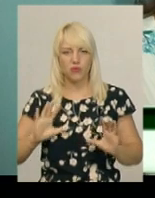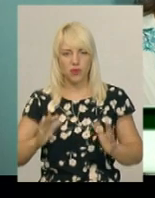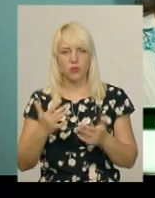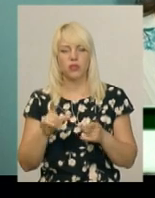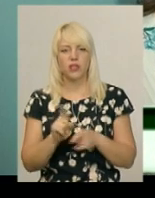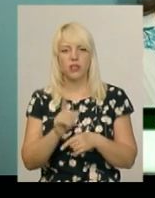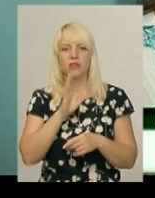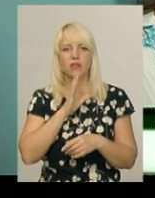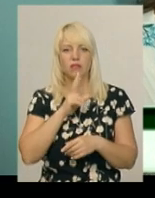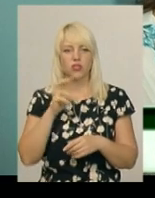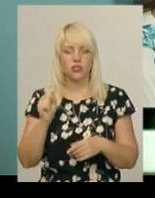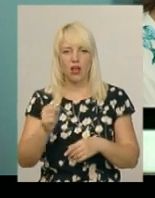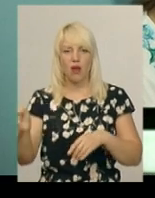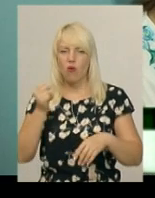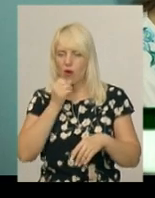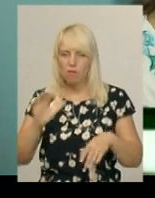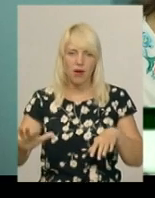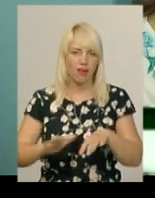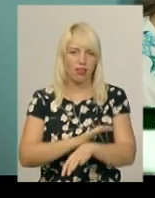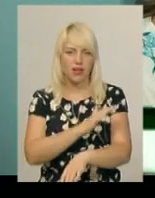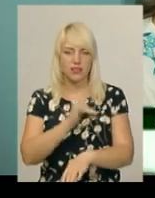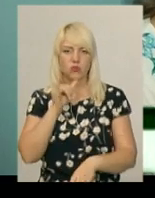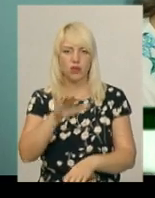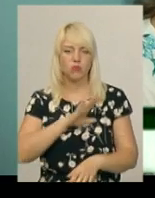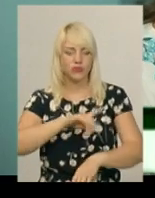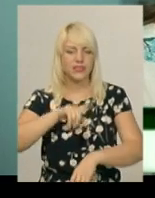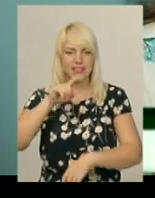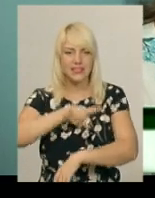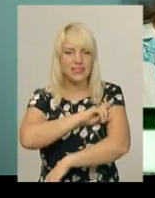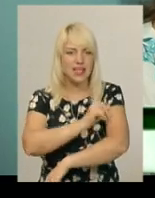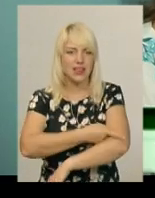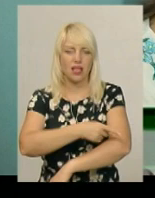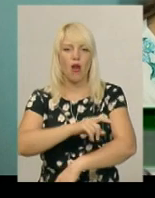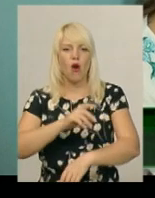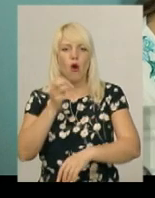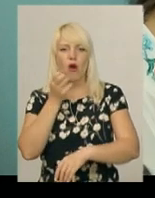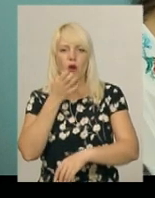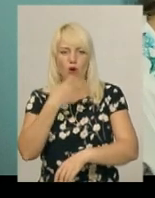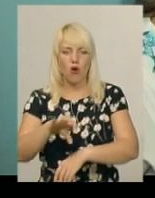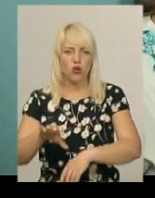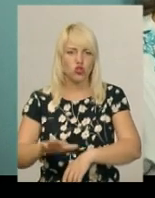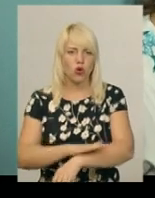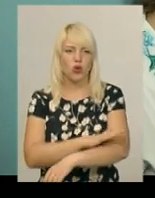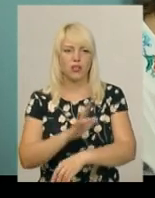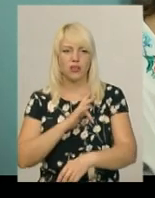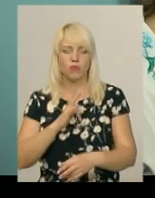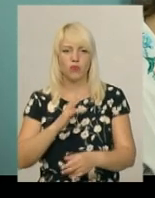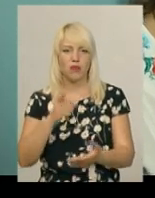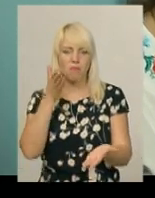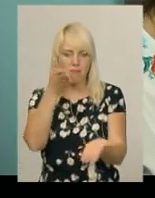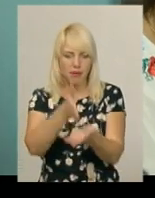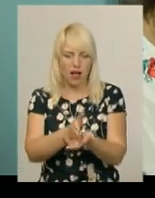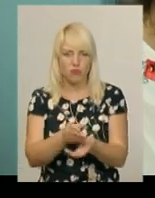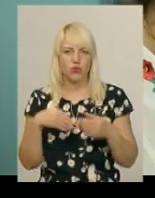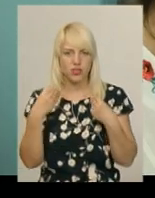опеклася, в неї був дуже сильний ожог і треба було здати напряме. Я ходила в